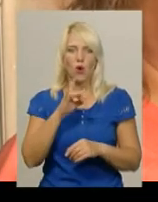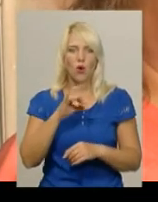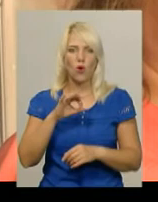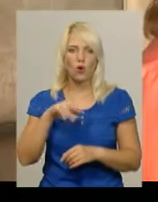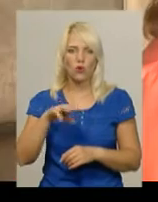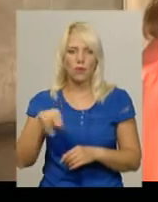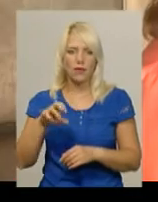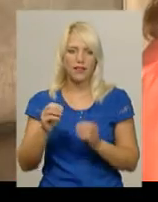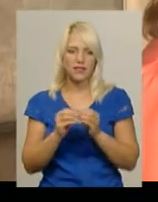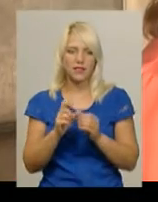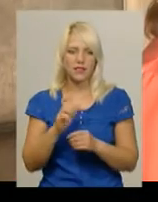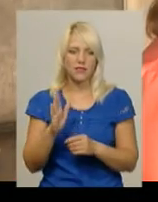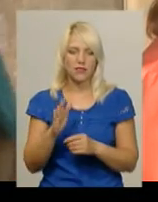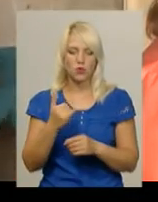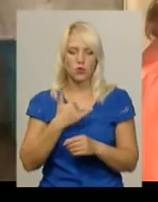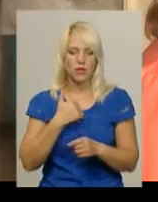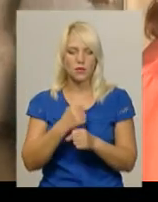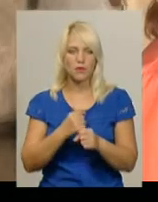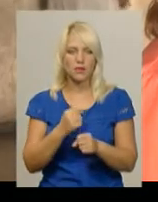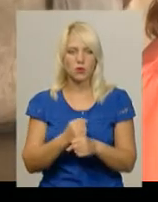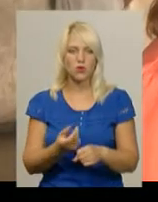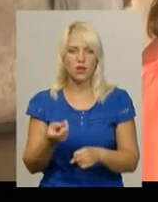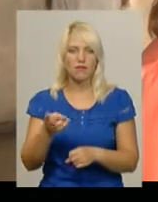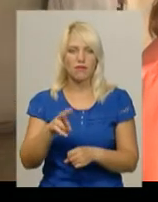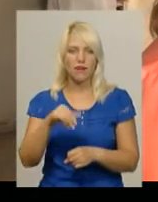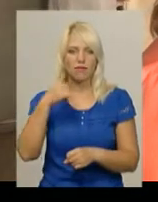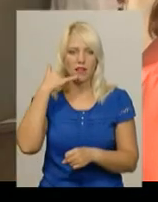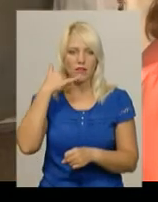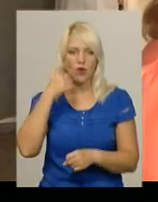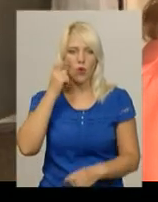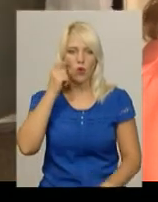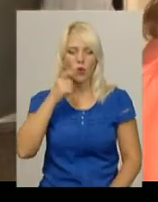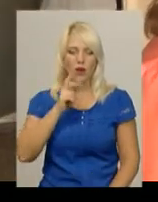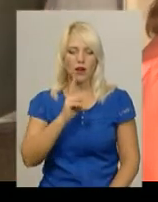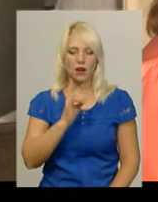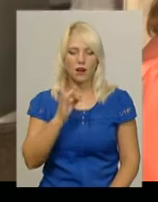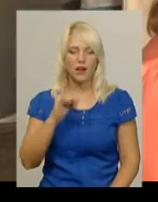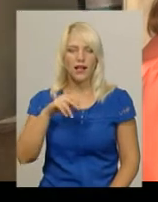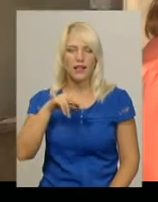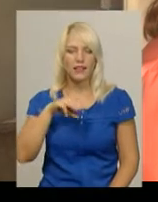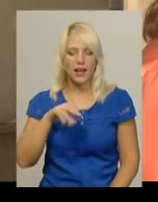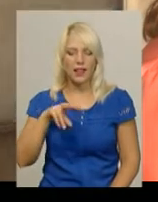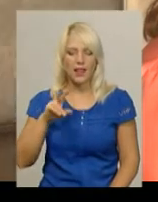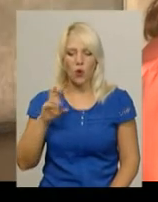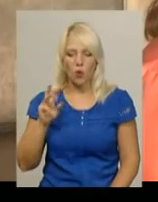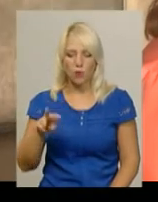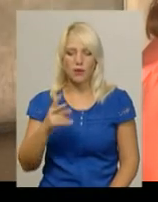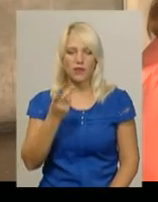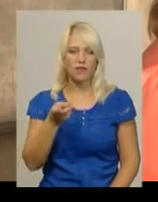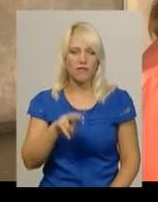закінчитися. «В нас працює два телефони Укртелекома і два мобільних телефони.